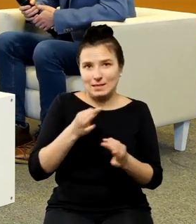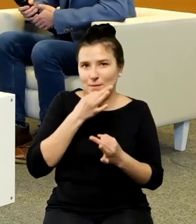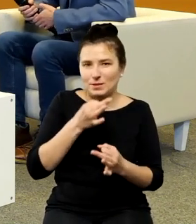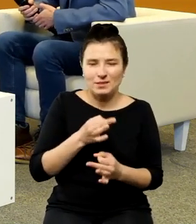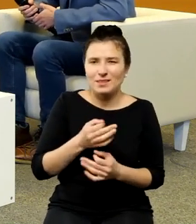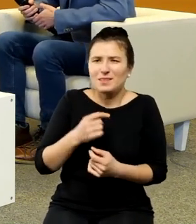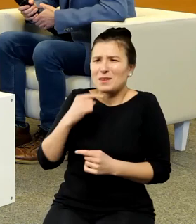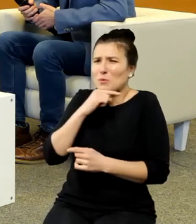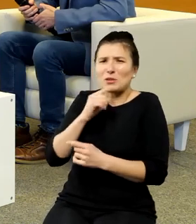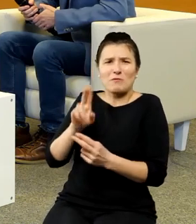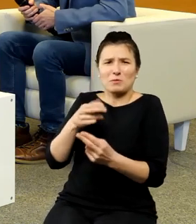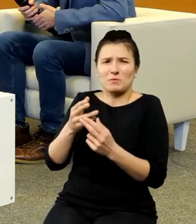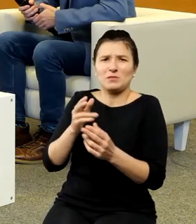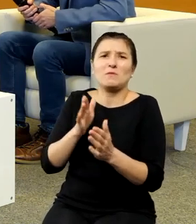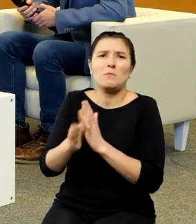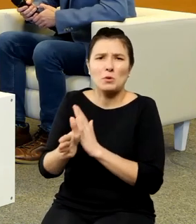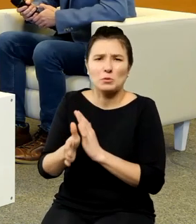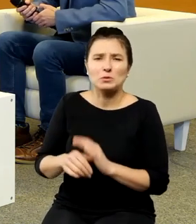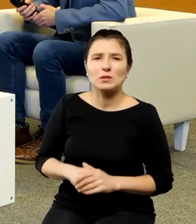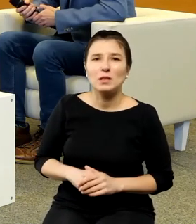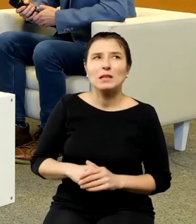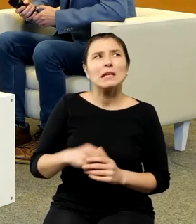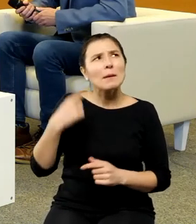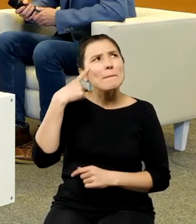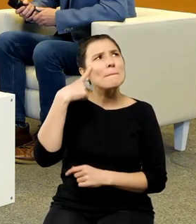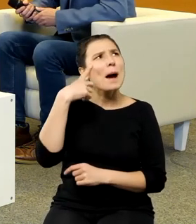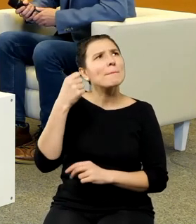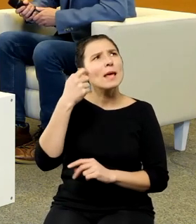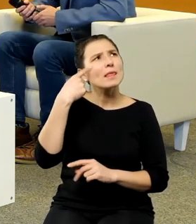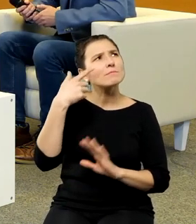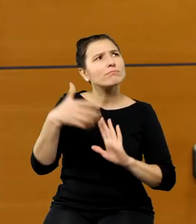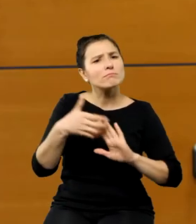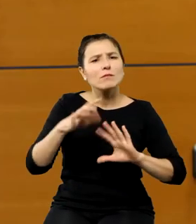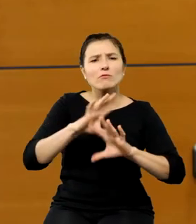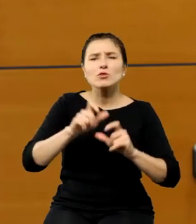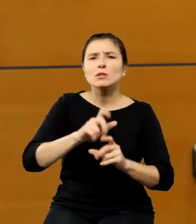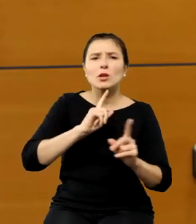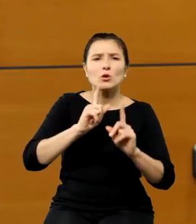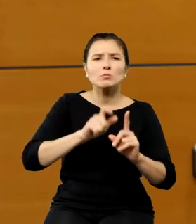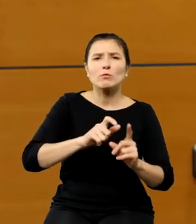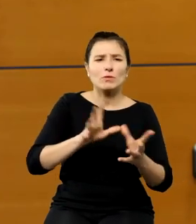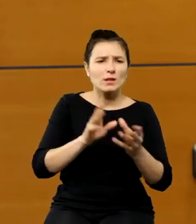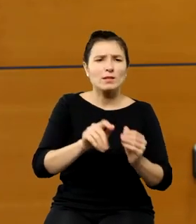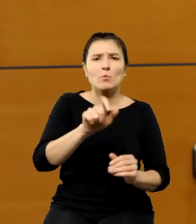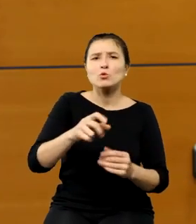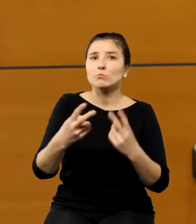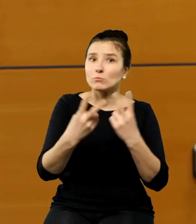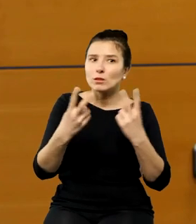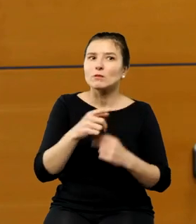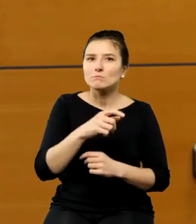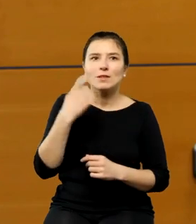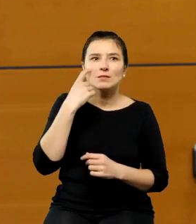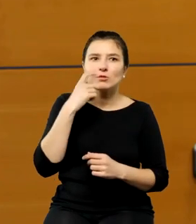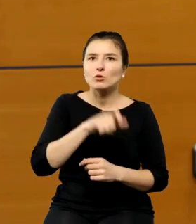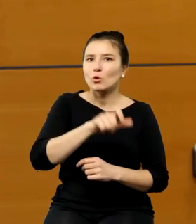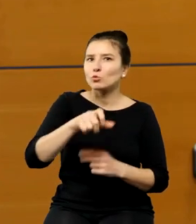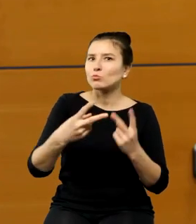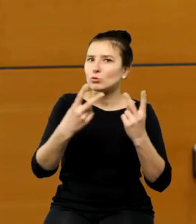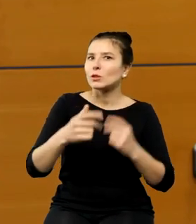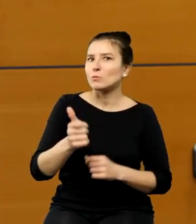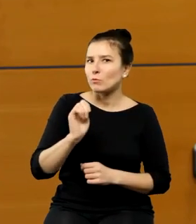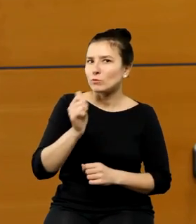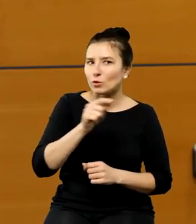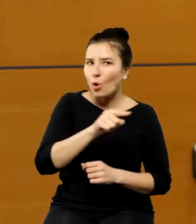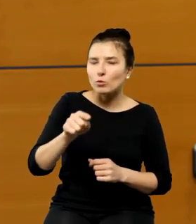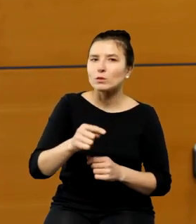ponieważ o ile sięgam pamięcią wszystkie moje rozmowy z dziennikarzami, a zazwyczaj są to bardzo profesjonalni dziennikarze popularyzujący